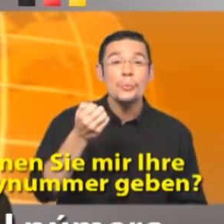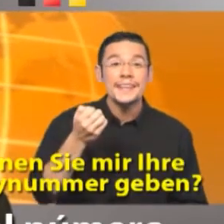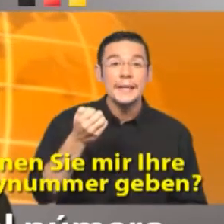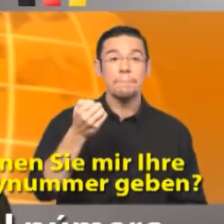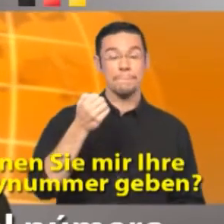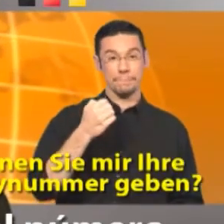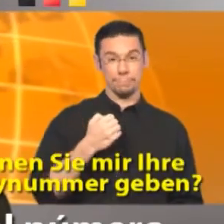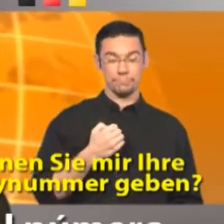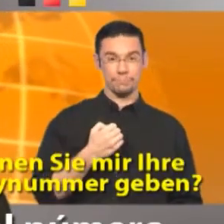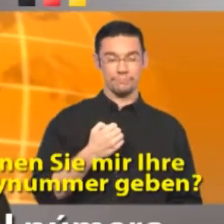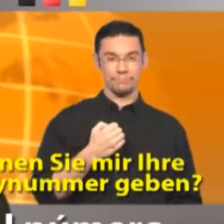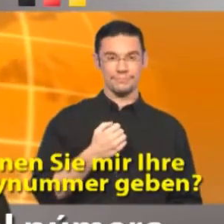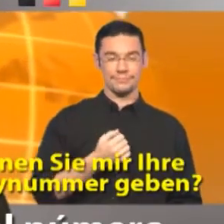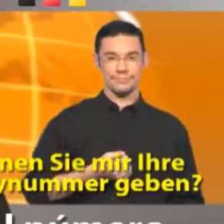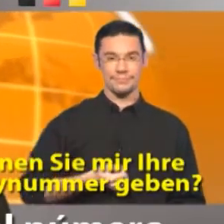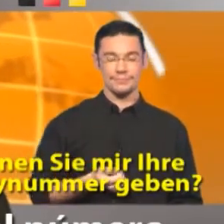Handynummer geben